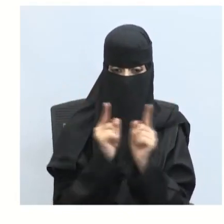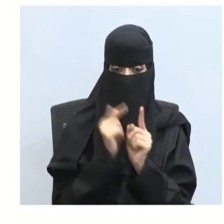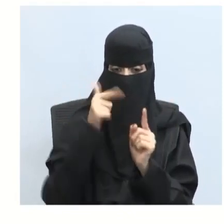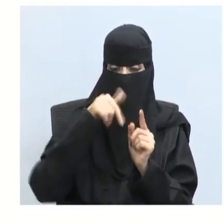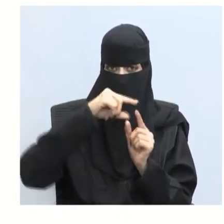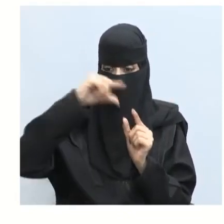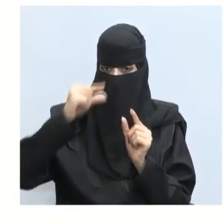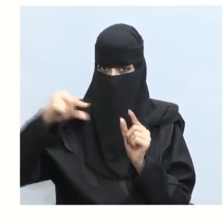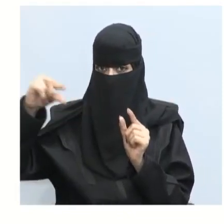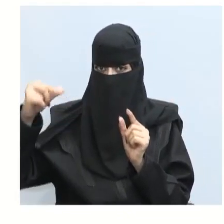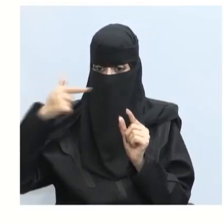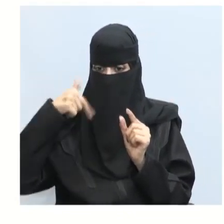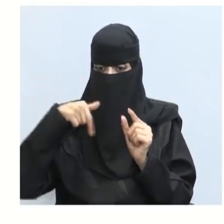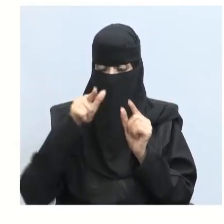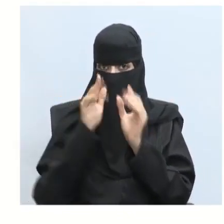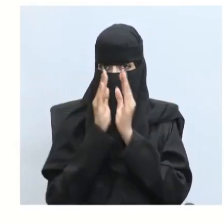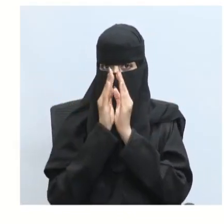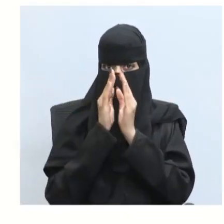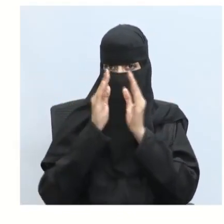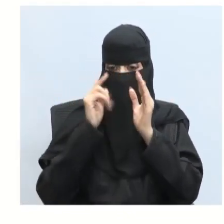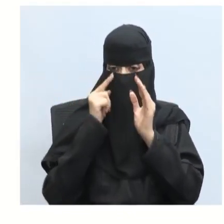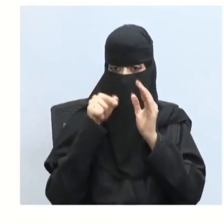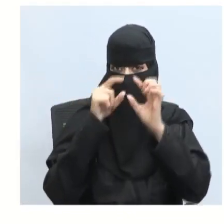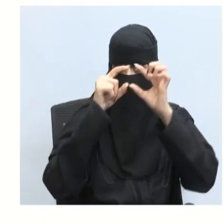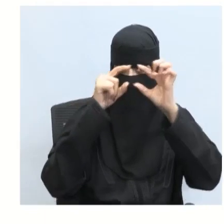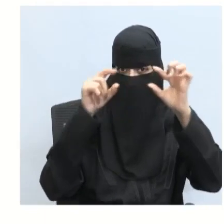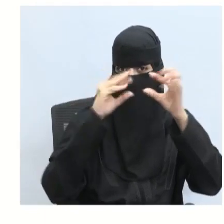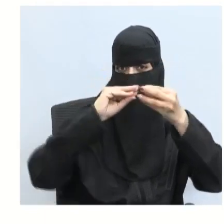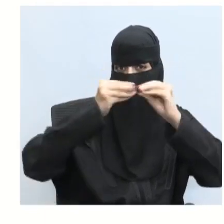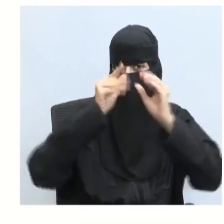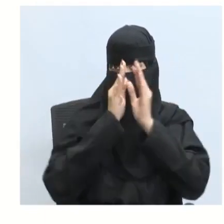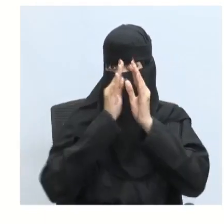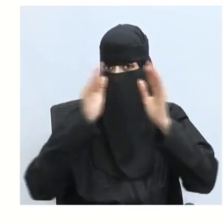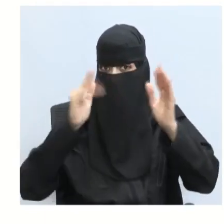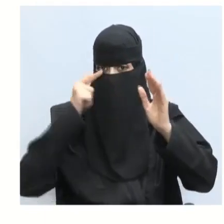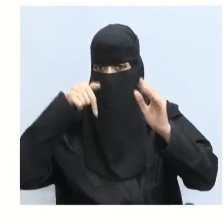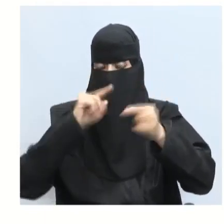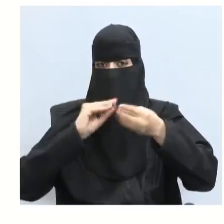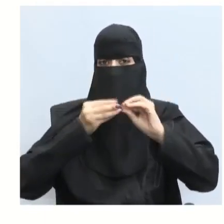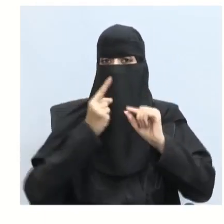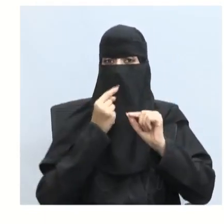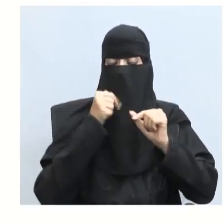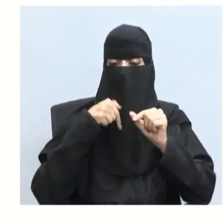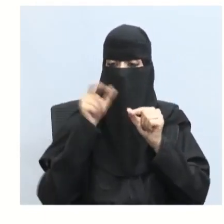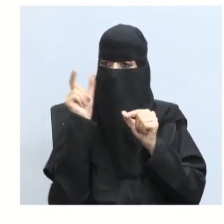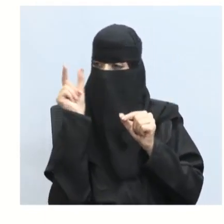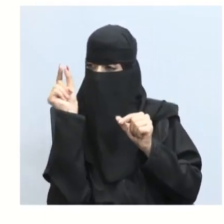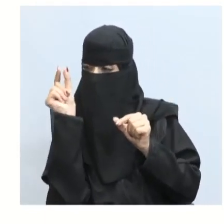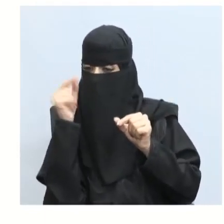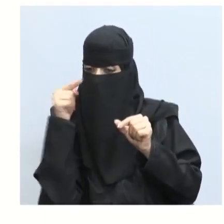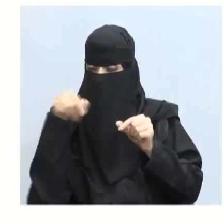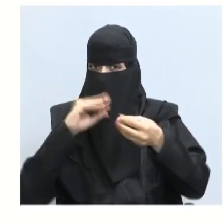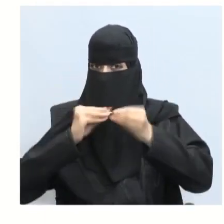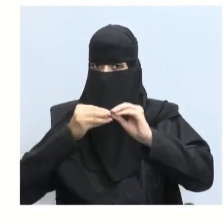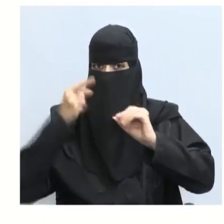الموجية؟ أكبر طول موجي مرئي الأحمر وأقصر طول موجي مرئي البنفسجي